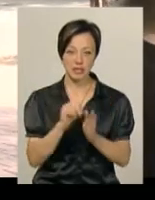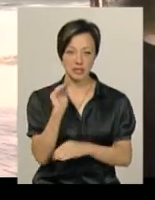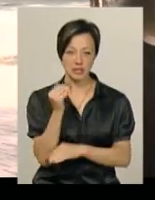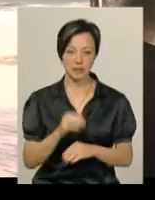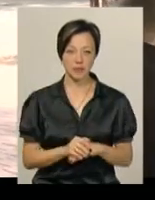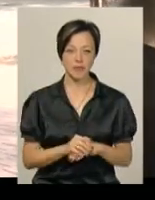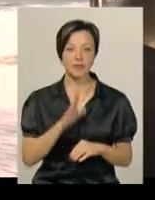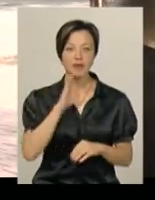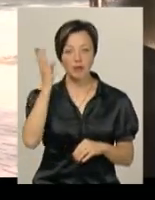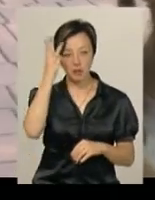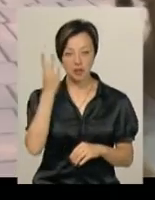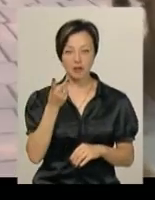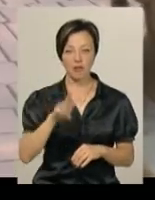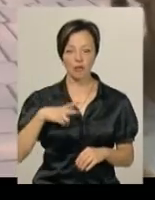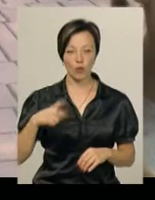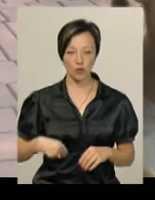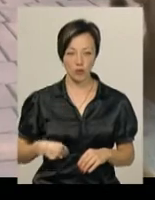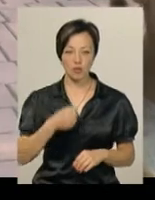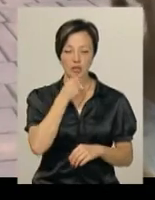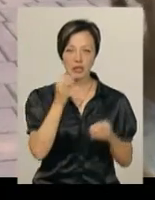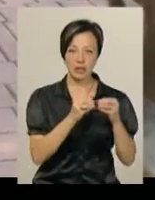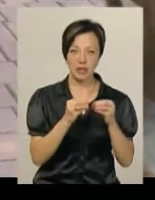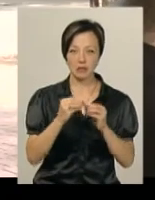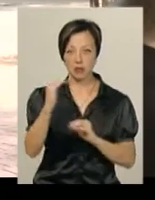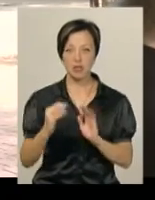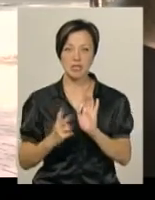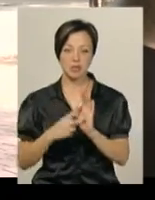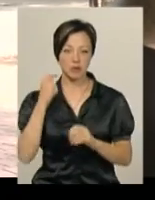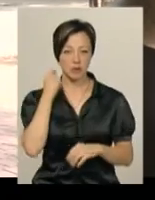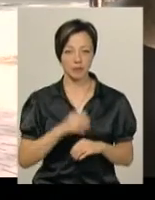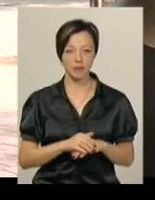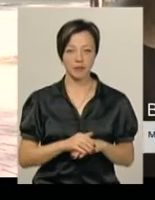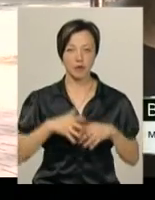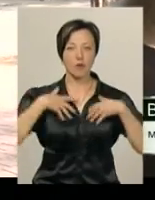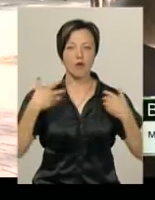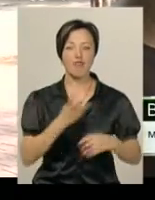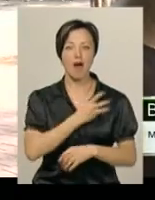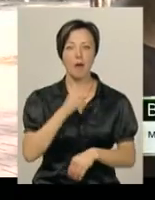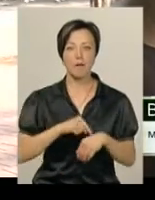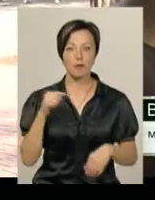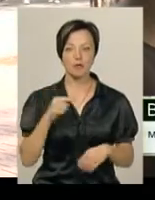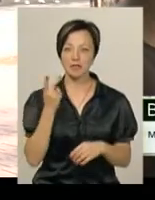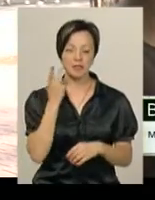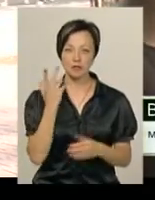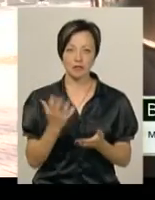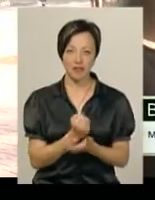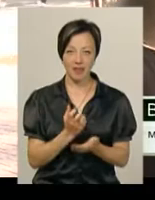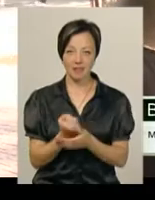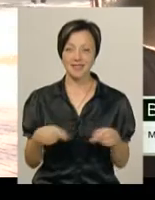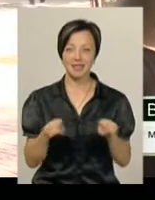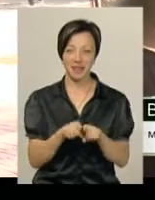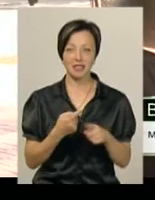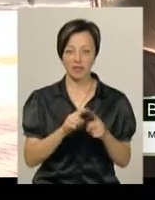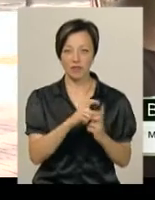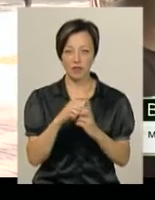Хмельничанка Віра Біла – мама двох донік. Старший 10 років, молодший 7. В поривах інколи емоцій, воно не завжди вдається так, і